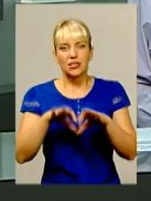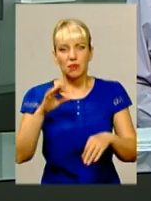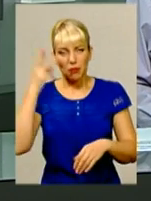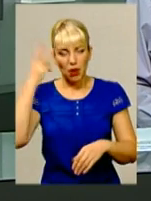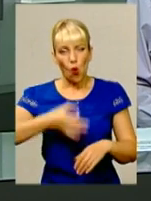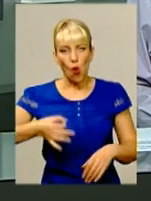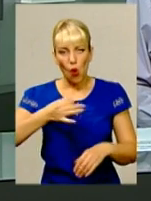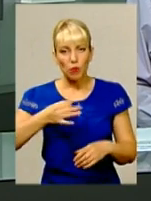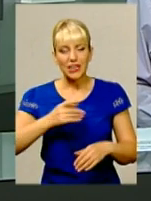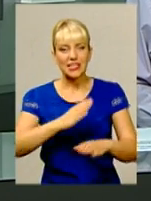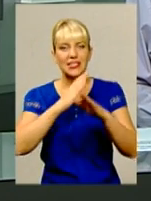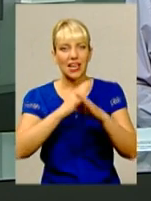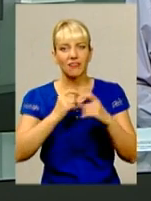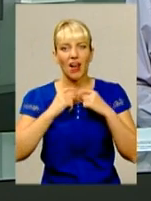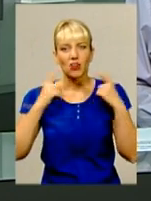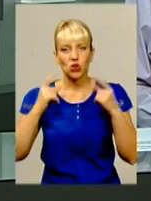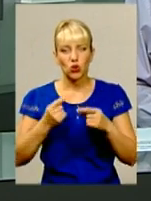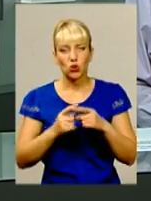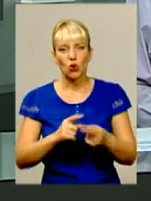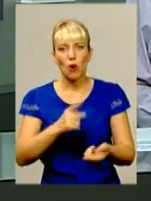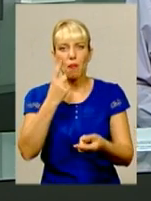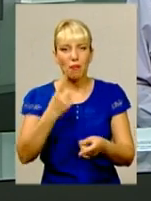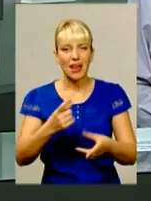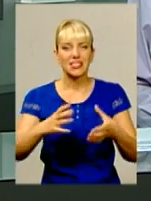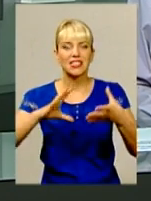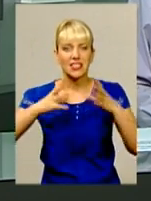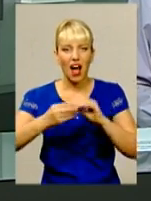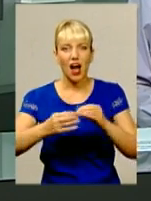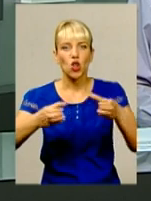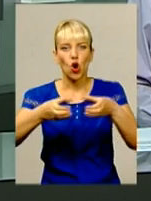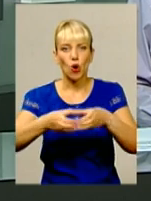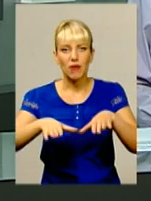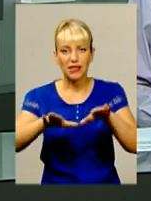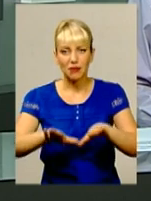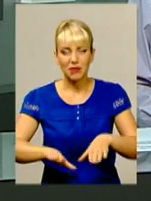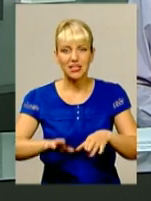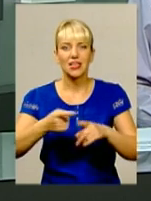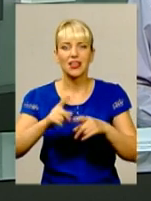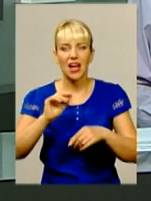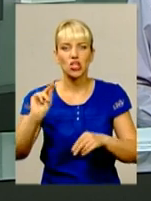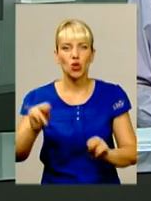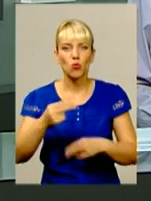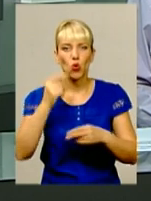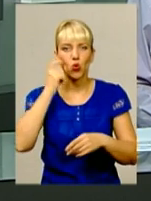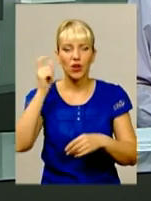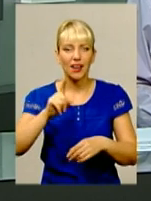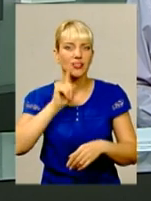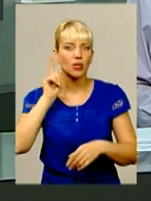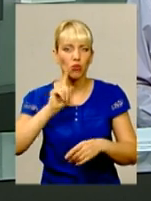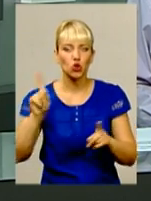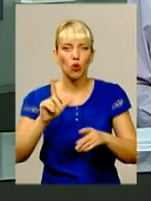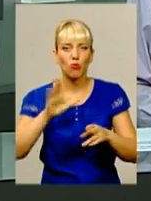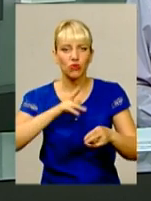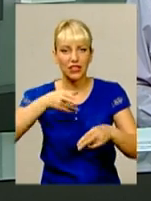області з Тхек-Вондо ВТФ посіла перше загальнокомандне місце на молодіжному чемпіонаті України, щоднями закінчився у Львові.